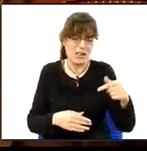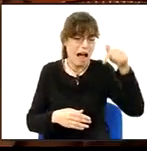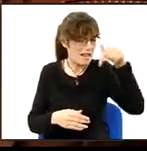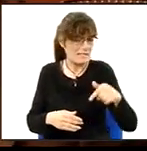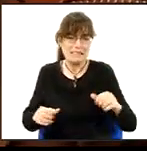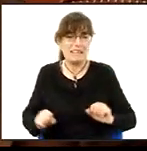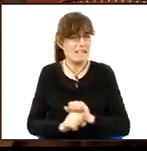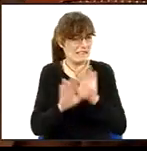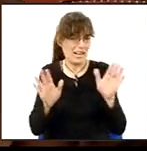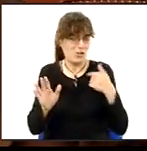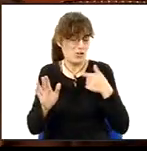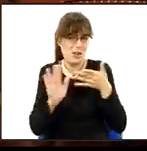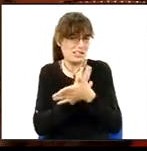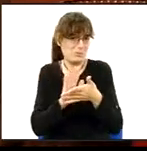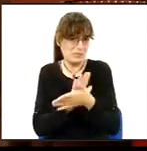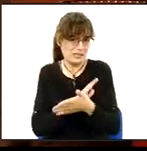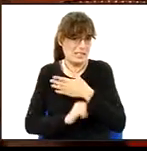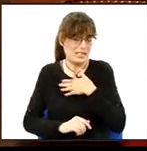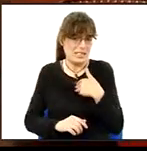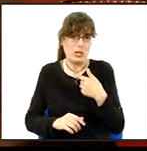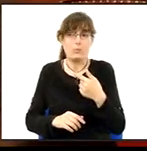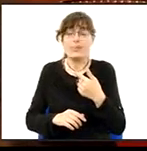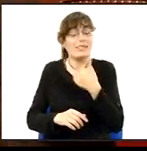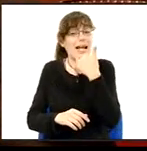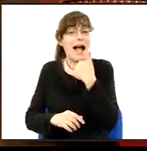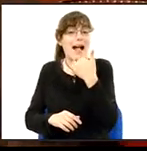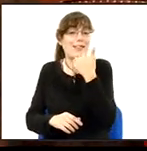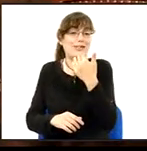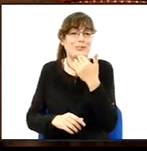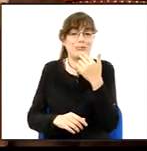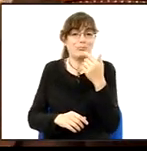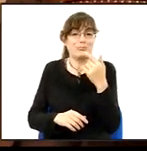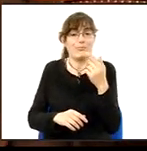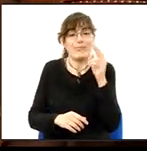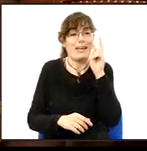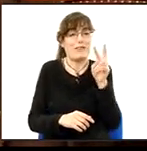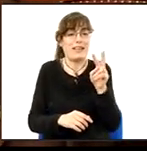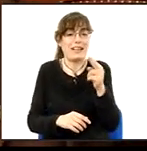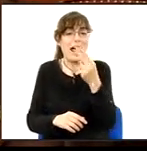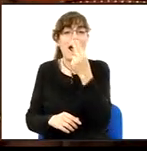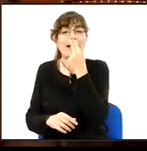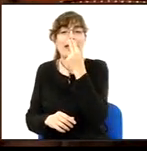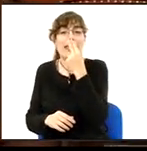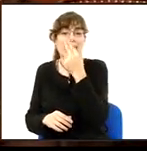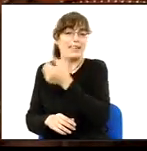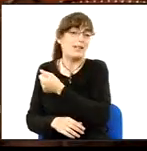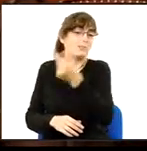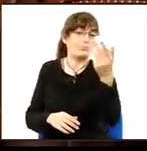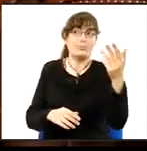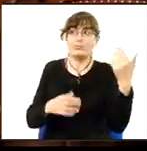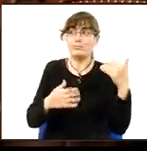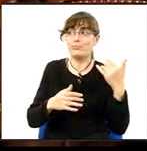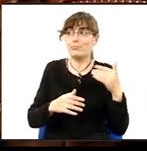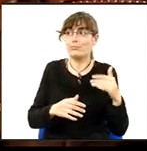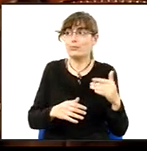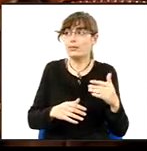una cosa és el que vulgui fer veure, repeteixo, aquests quatre nazis que tenim aquí, aquest ajuntament... Senyor Anglada, retiri això,